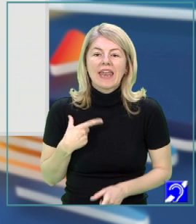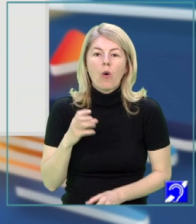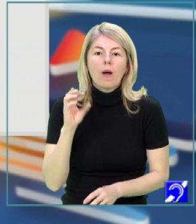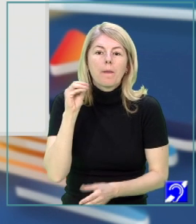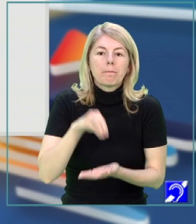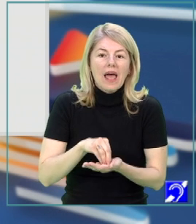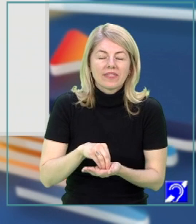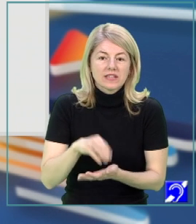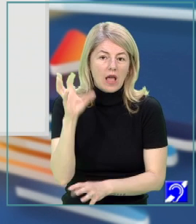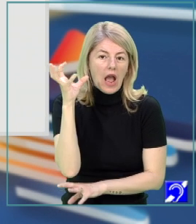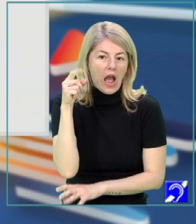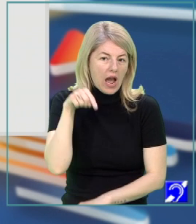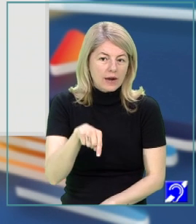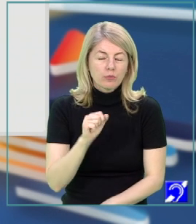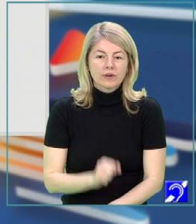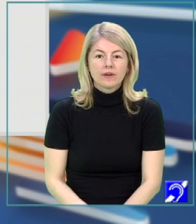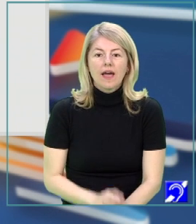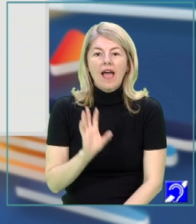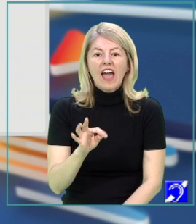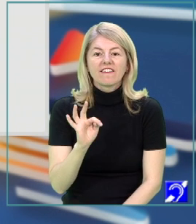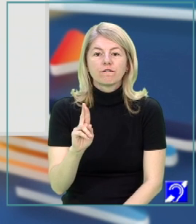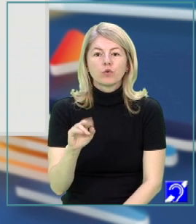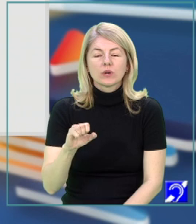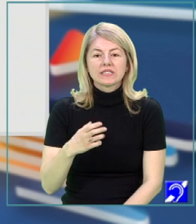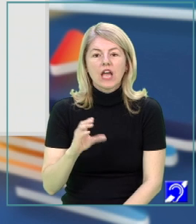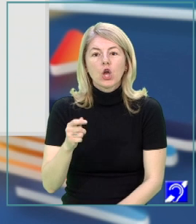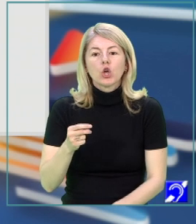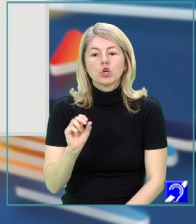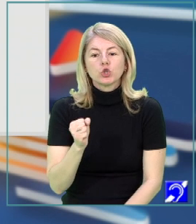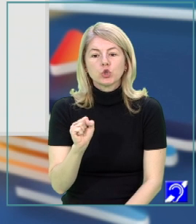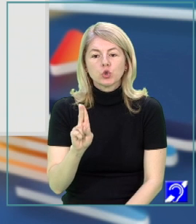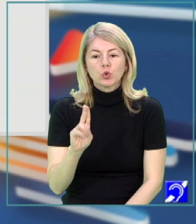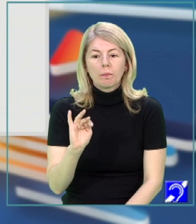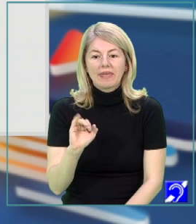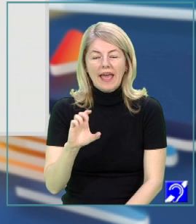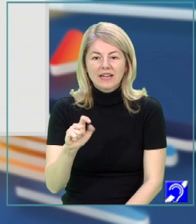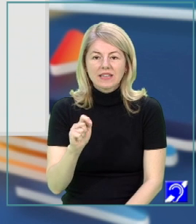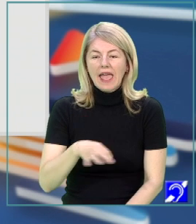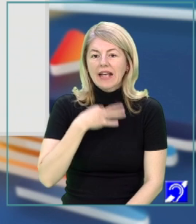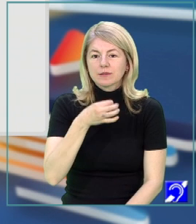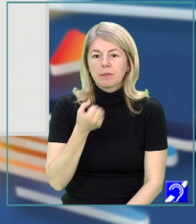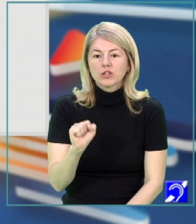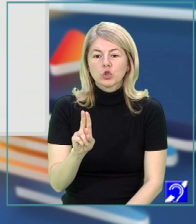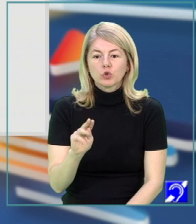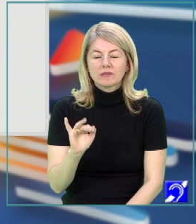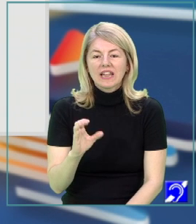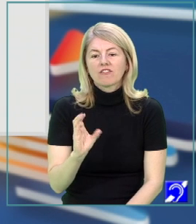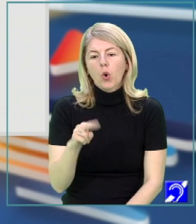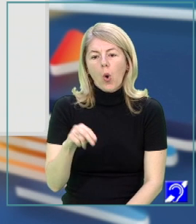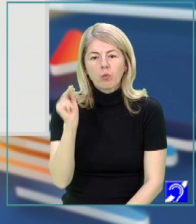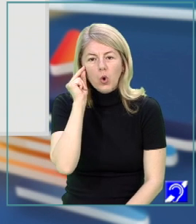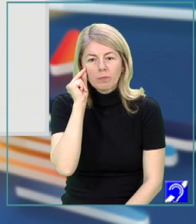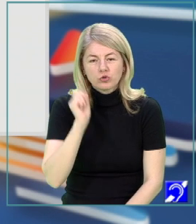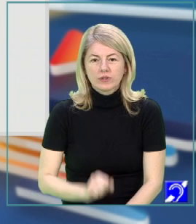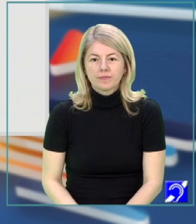arbori? Cine erau plantați arbori? Deci are funcție sintactică de subiect simplu și este exprimat prin substantiv comun. Iar